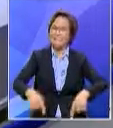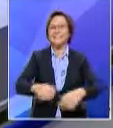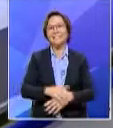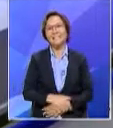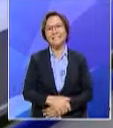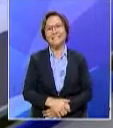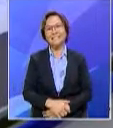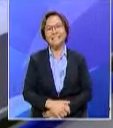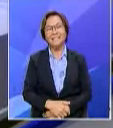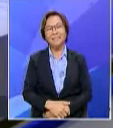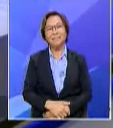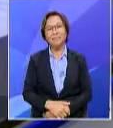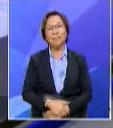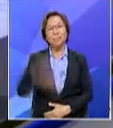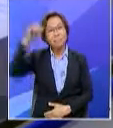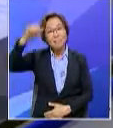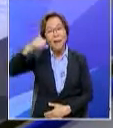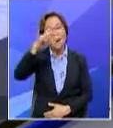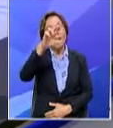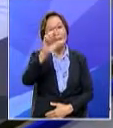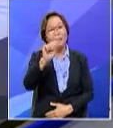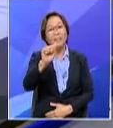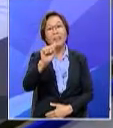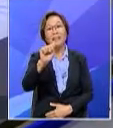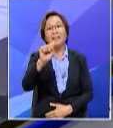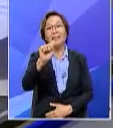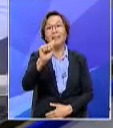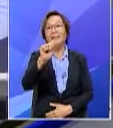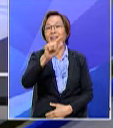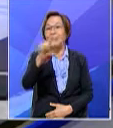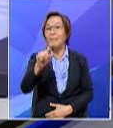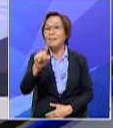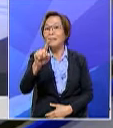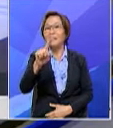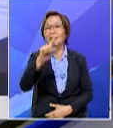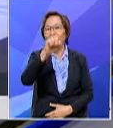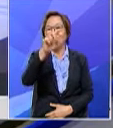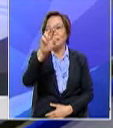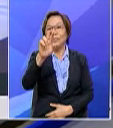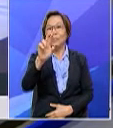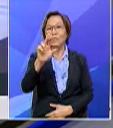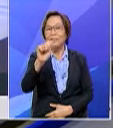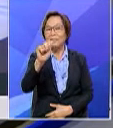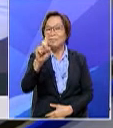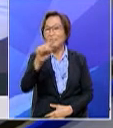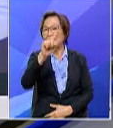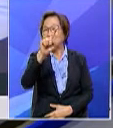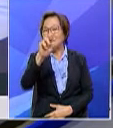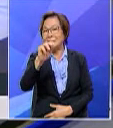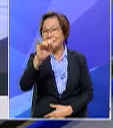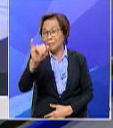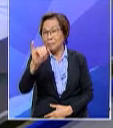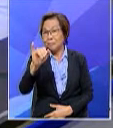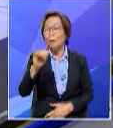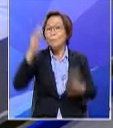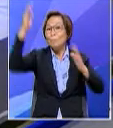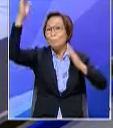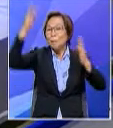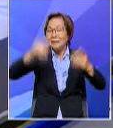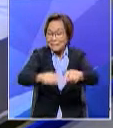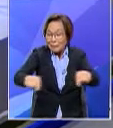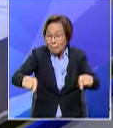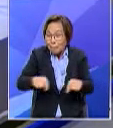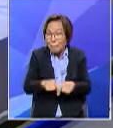Baik, Saudara Razin Malaysia Persada nasyid kontemporori